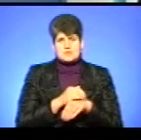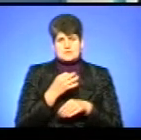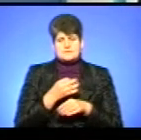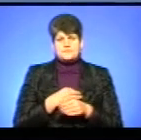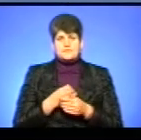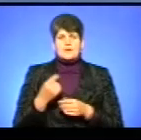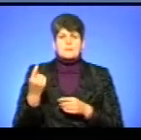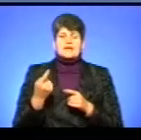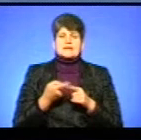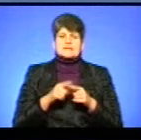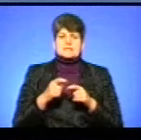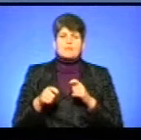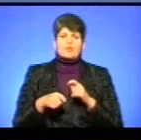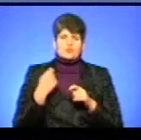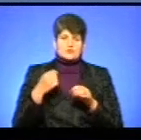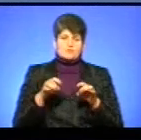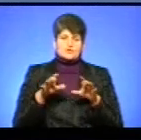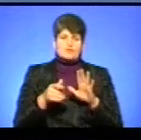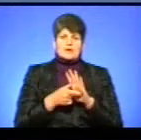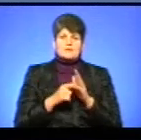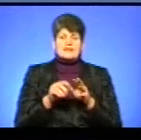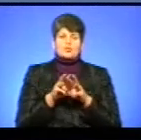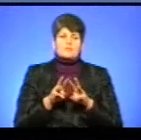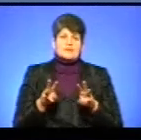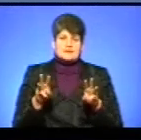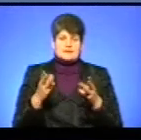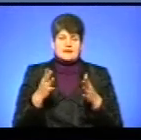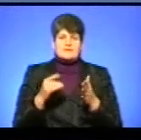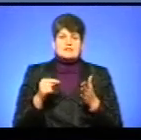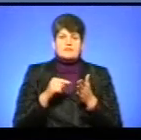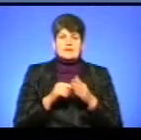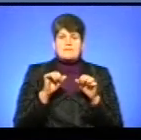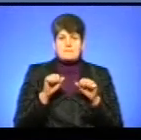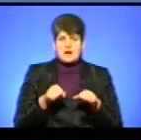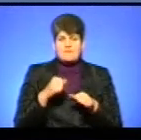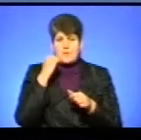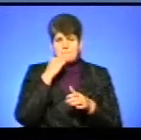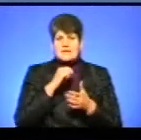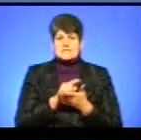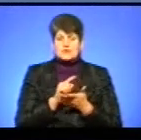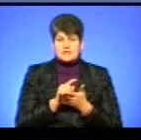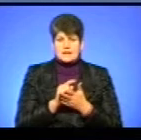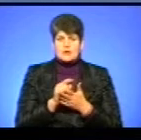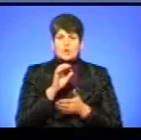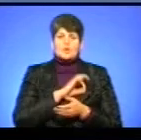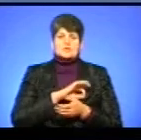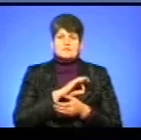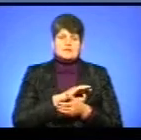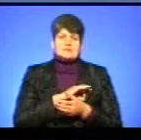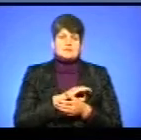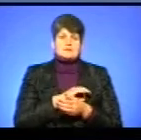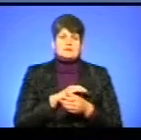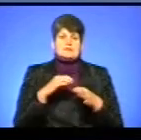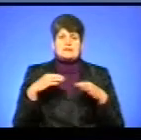Насамперед, це порушення відповідної постанови Кабінету міністрів, яка встановила право пенсіонерам відповідно користуватися громадським